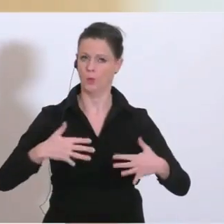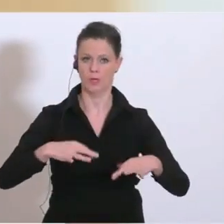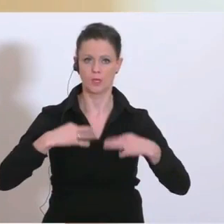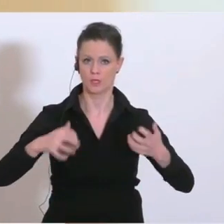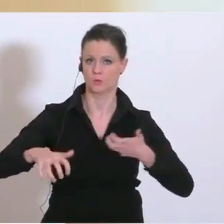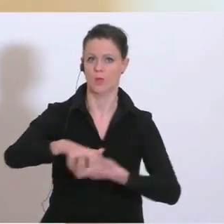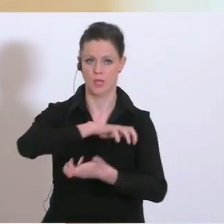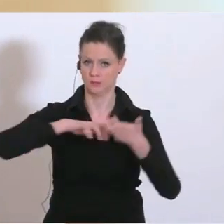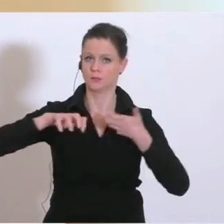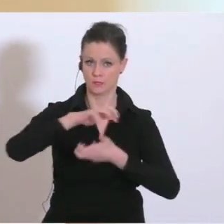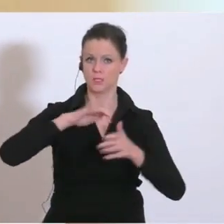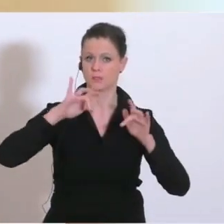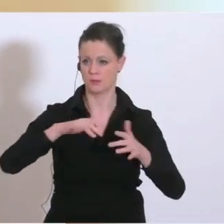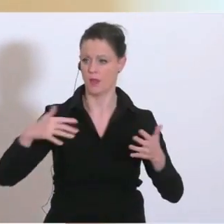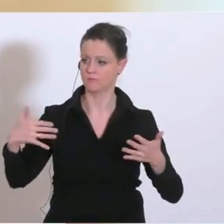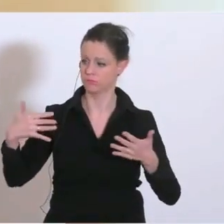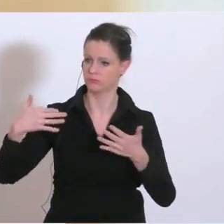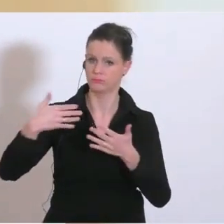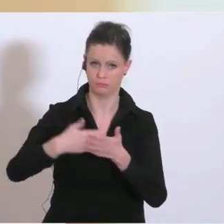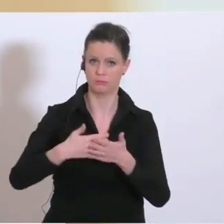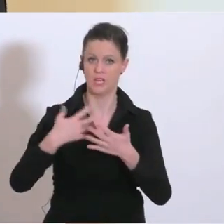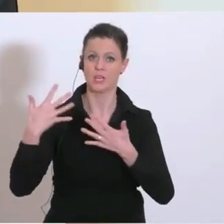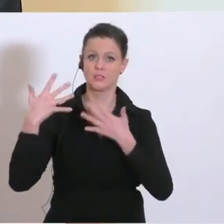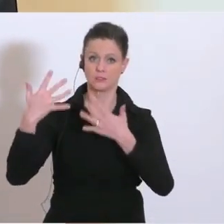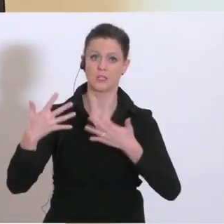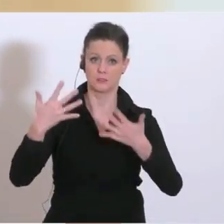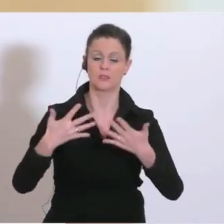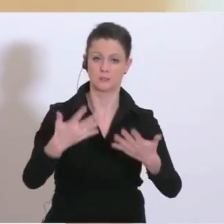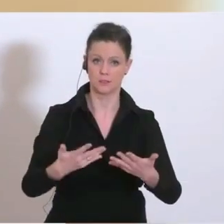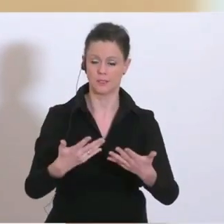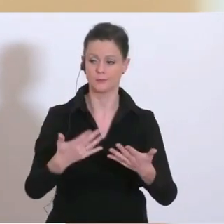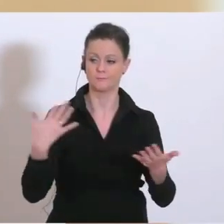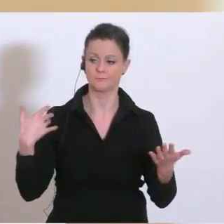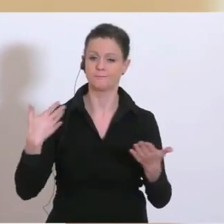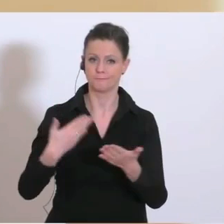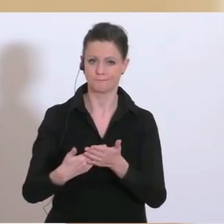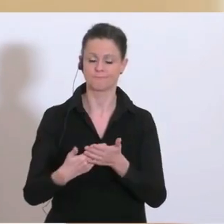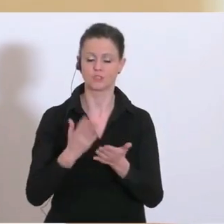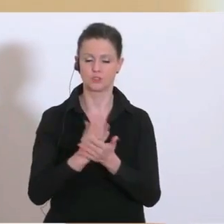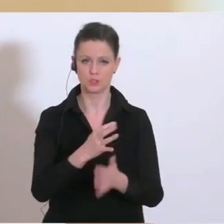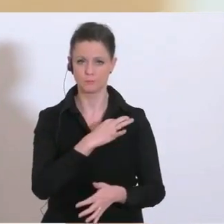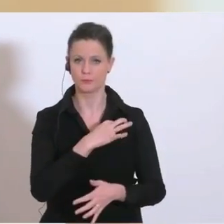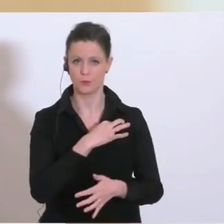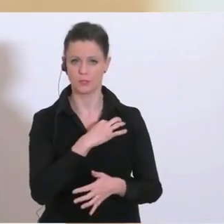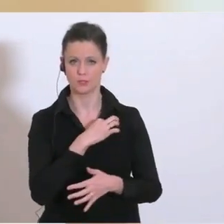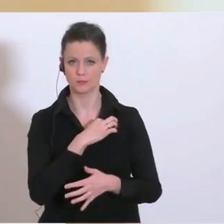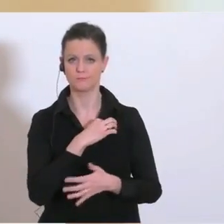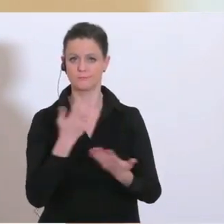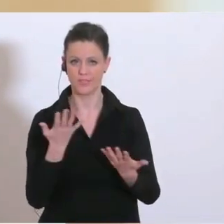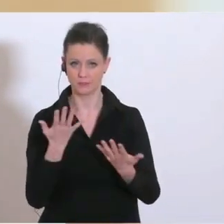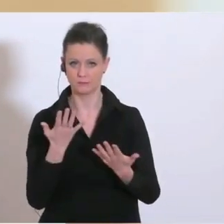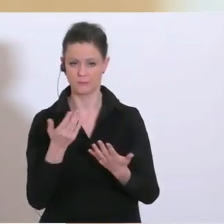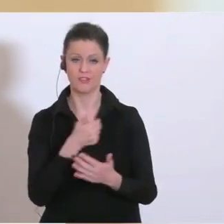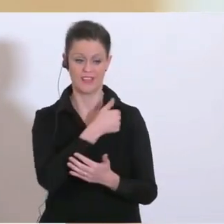uns befinden. Es ist das in den letzten Tagen eingetreten, was wir befürchtet haben, nämlich, dass wir einerseits aus